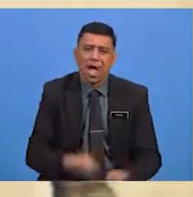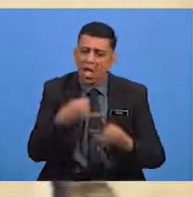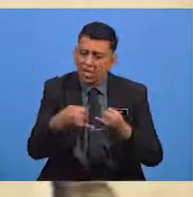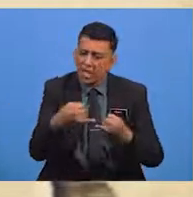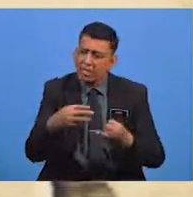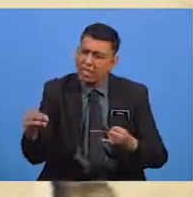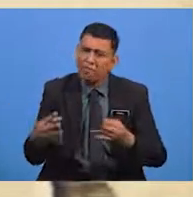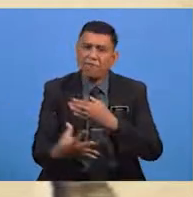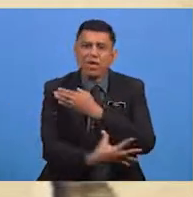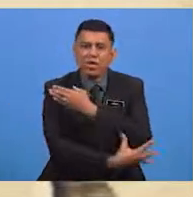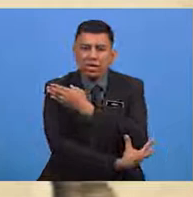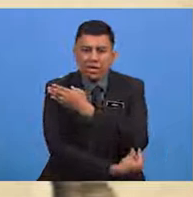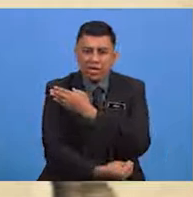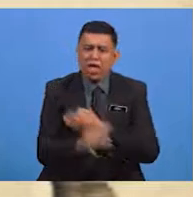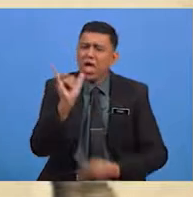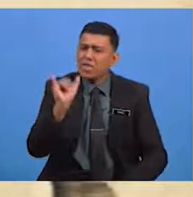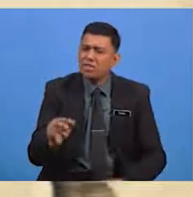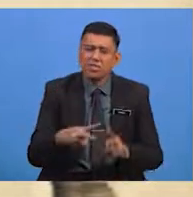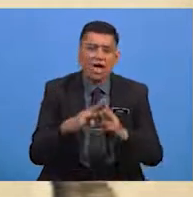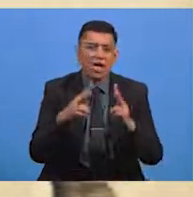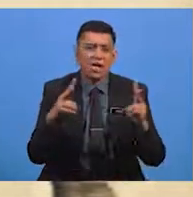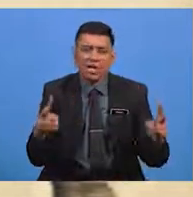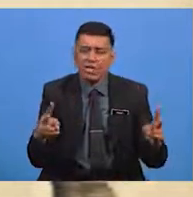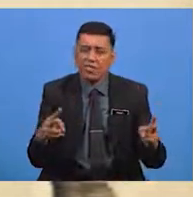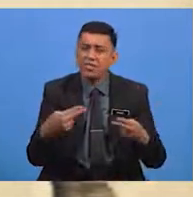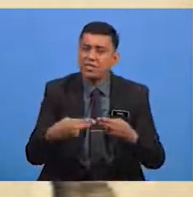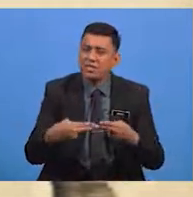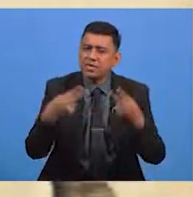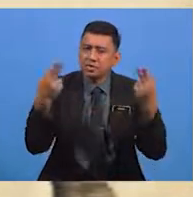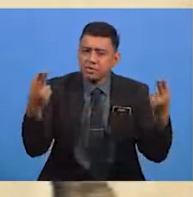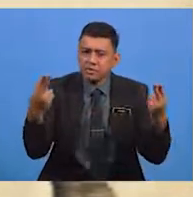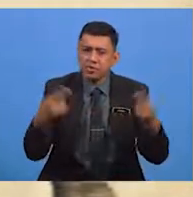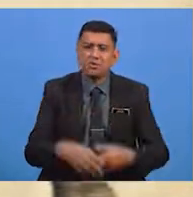Ikatan fakir yang sangat hina